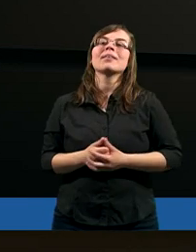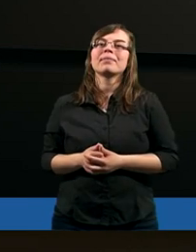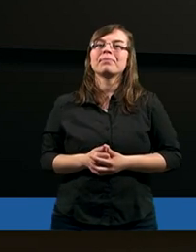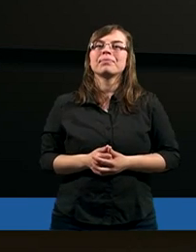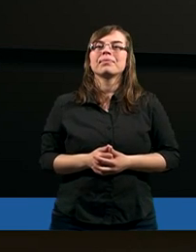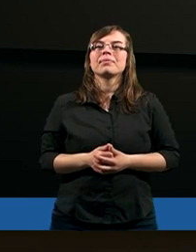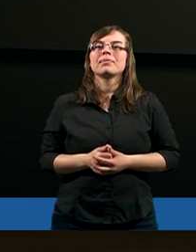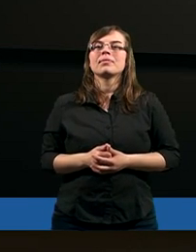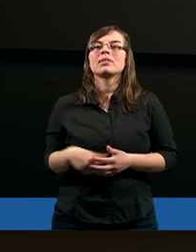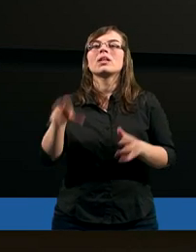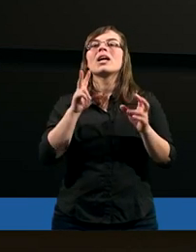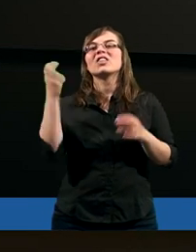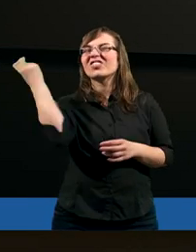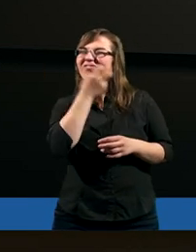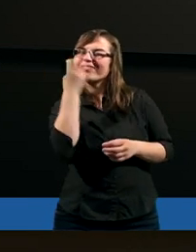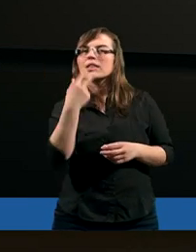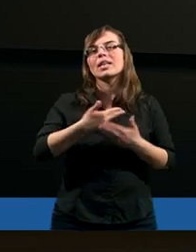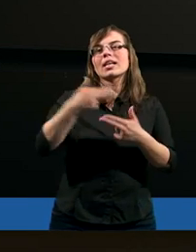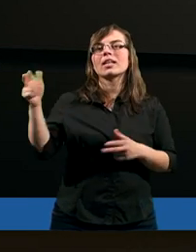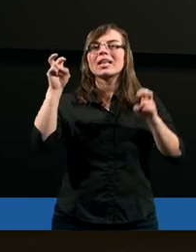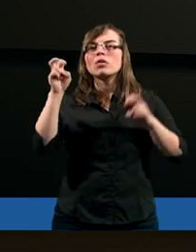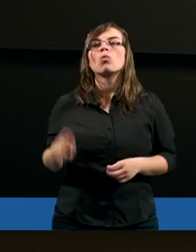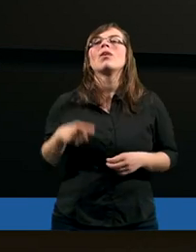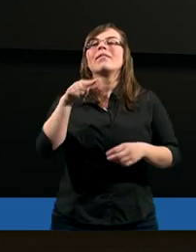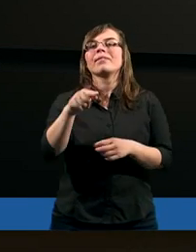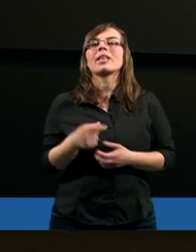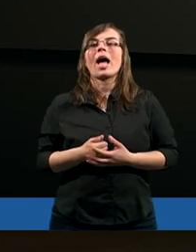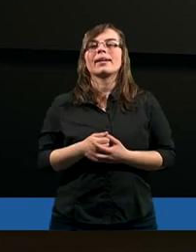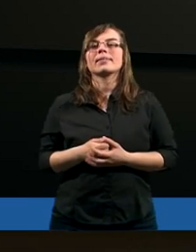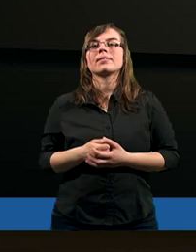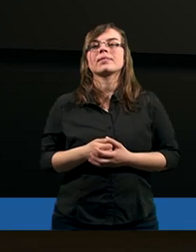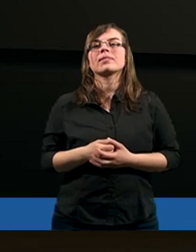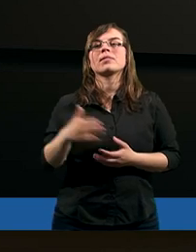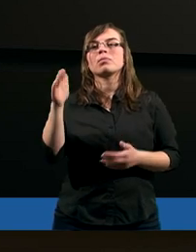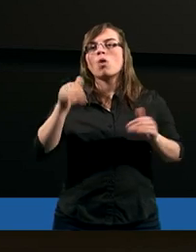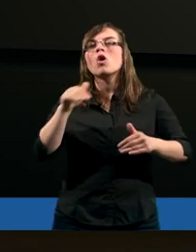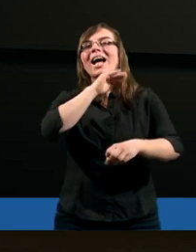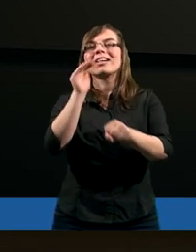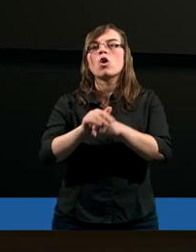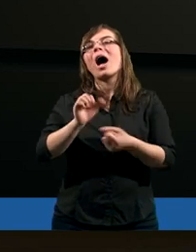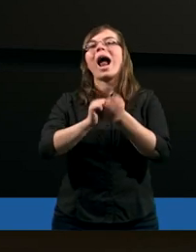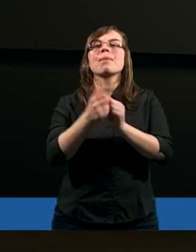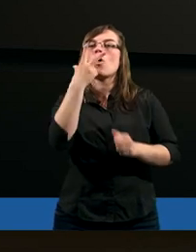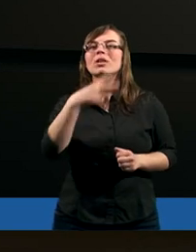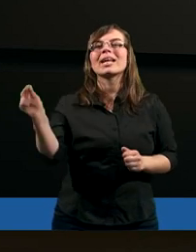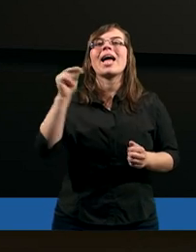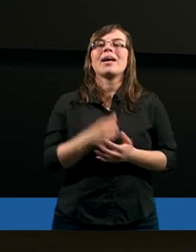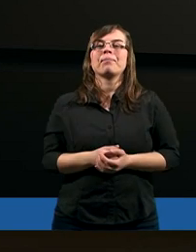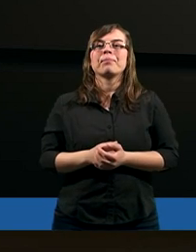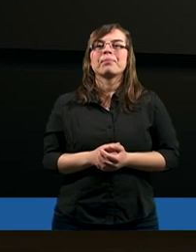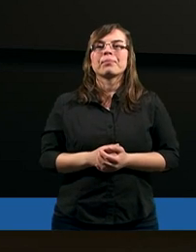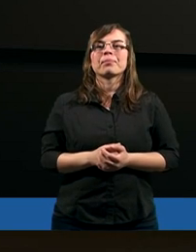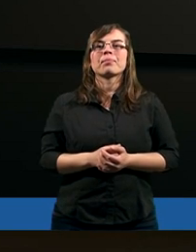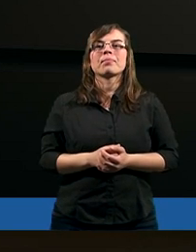nosi ciekawy tytuł, tytuł, z którym można się zgodzić albo nie,